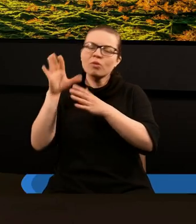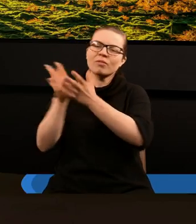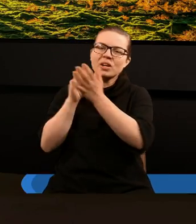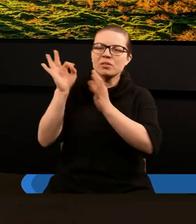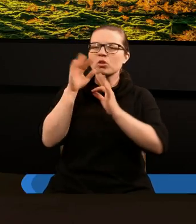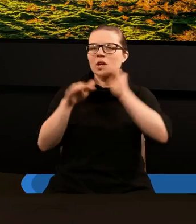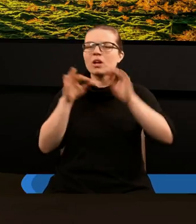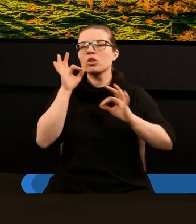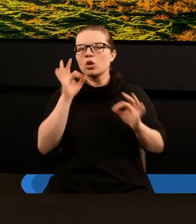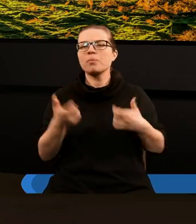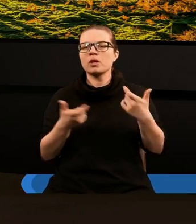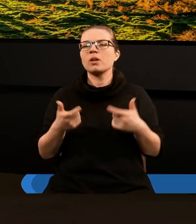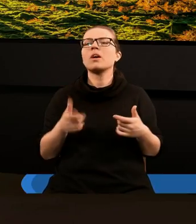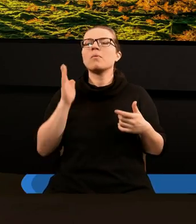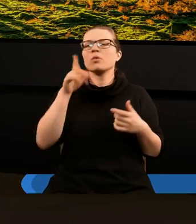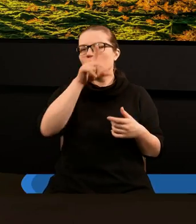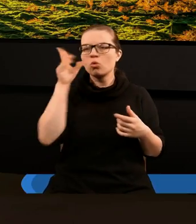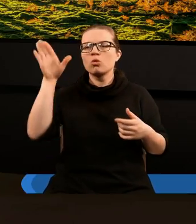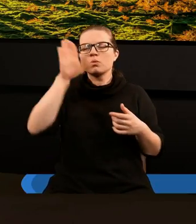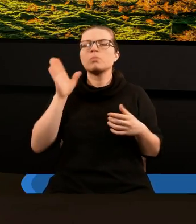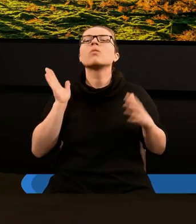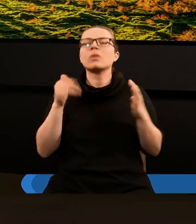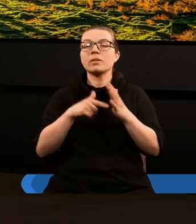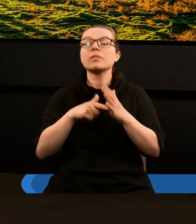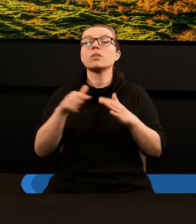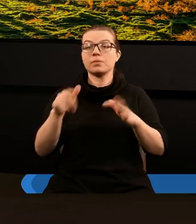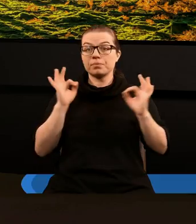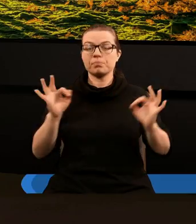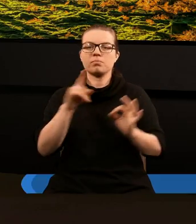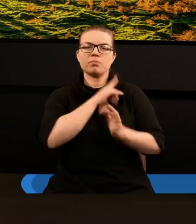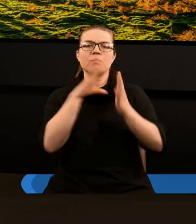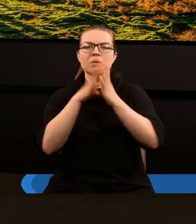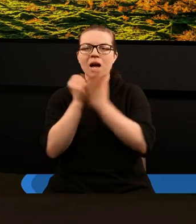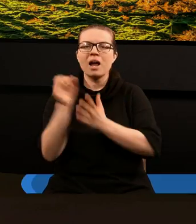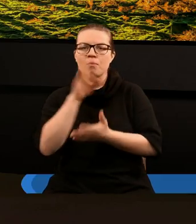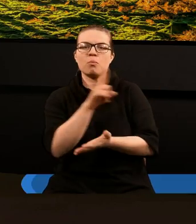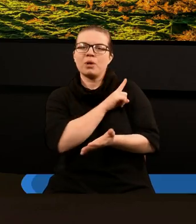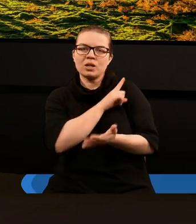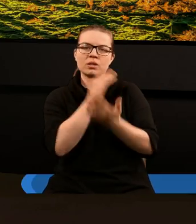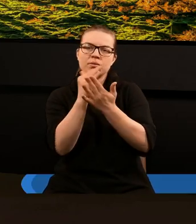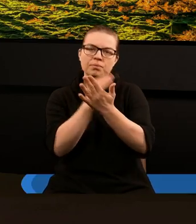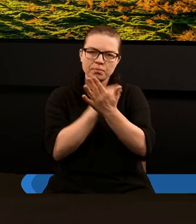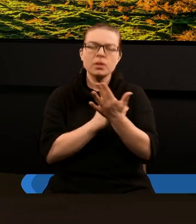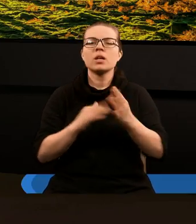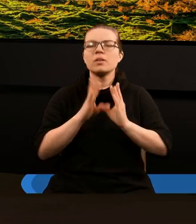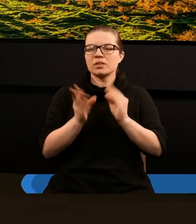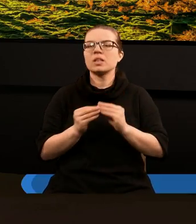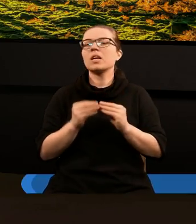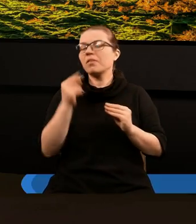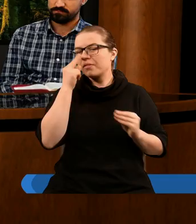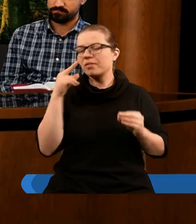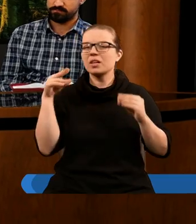12-17, który mówi, że ten Lud Boży będzie właśnie zachowywał przykazania Boże. Także widzimy, że